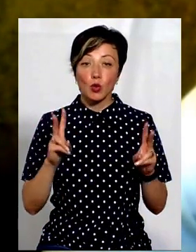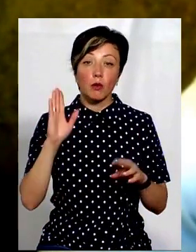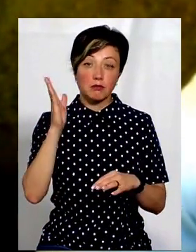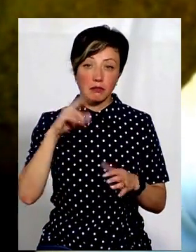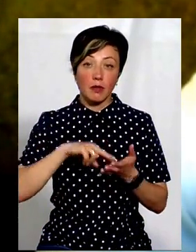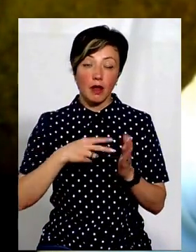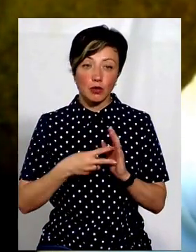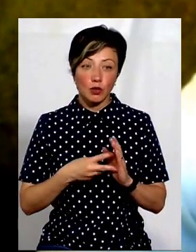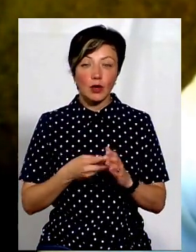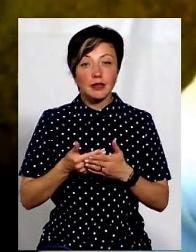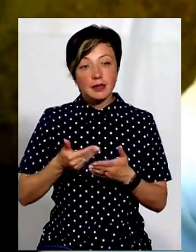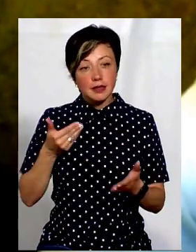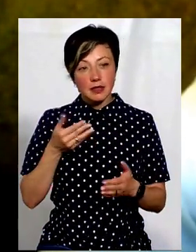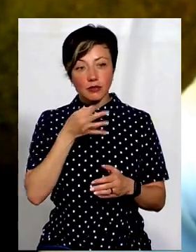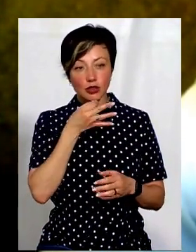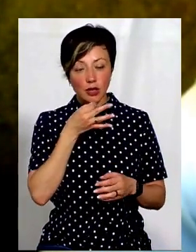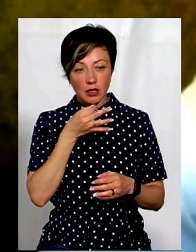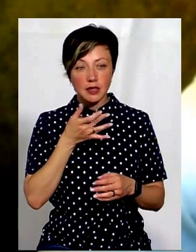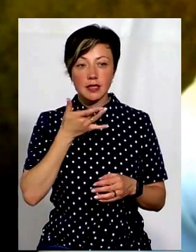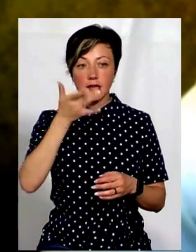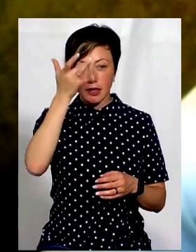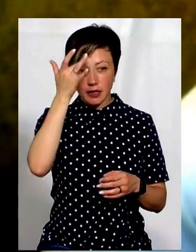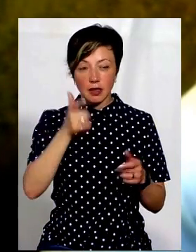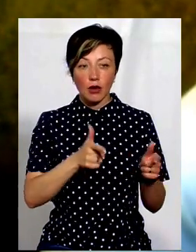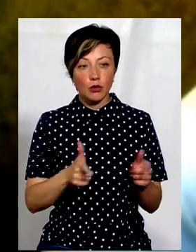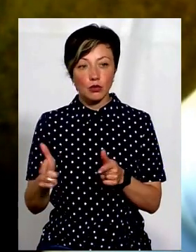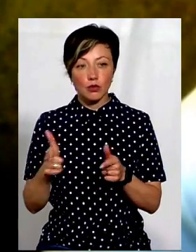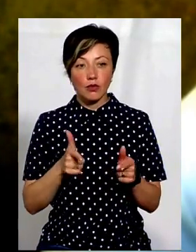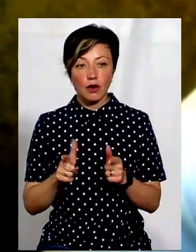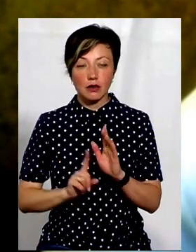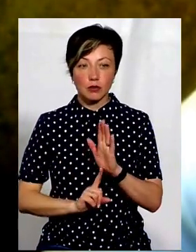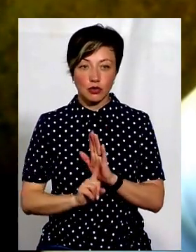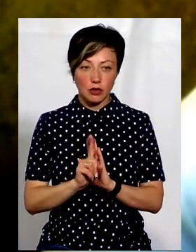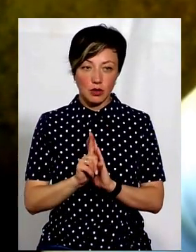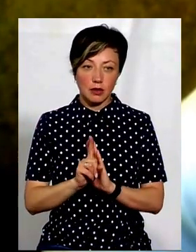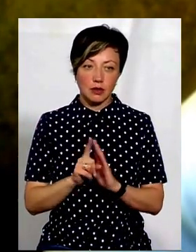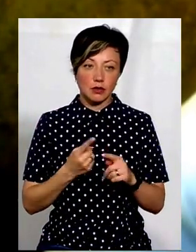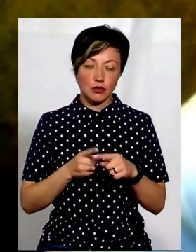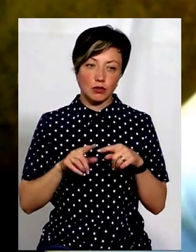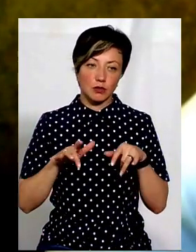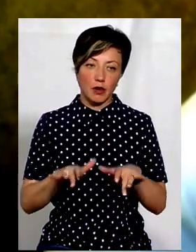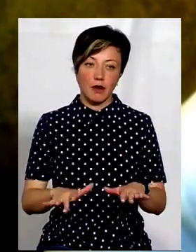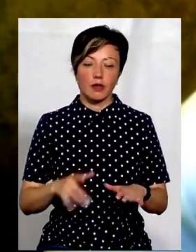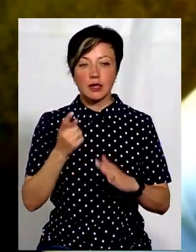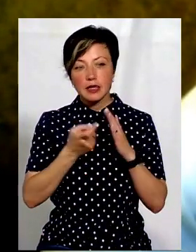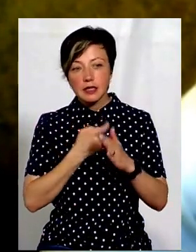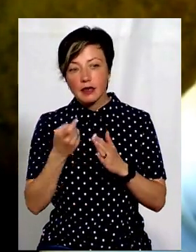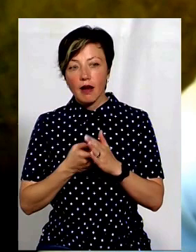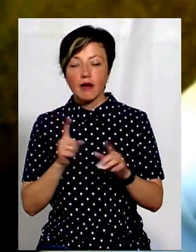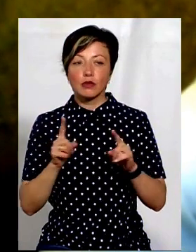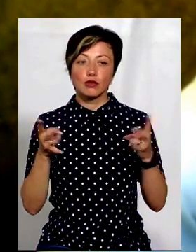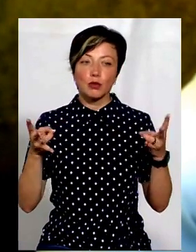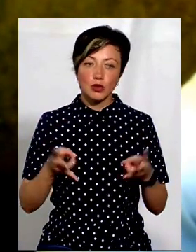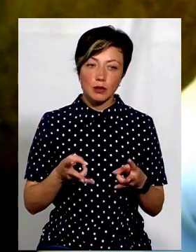майбутнє, то бажано завчасно, можливо, навіть зліта, починати цю справу. Дізнаватися, що